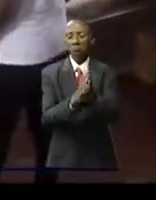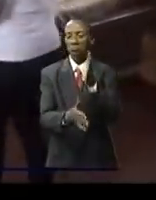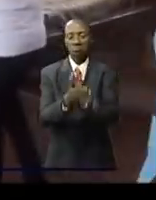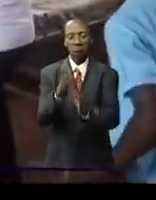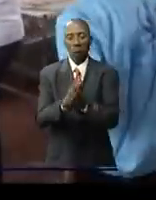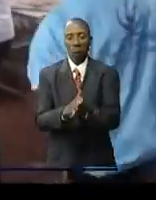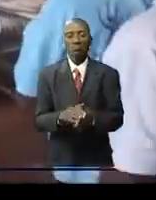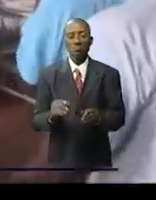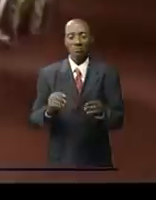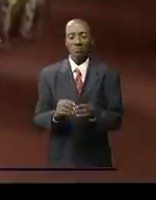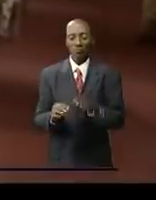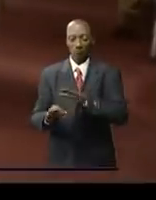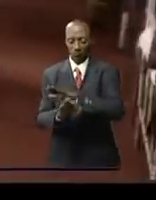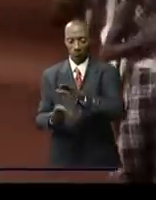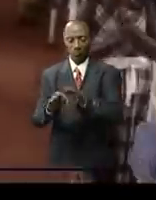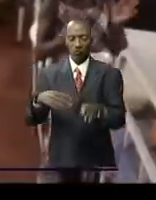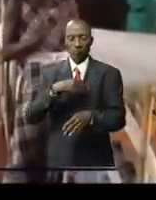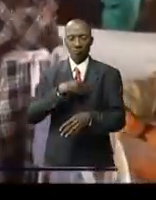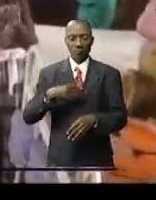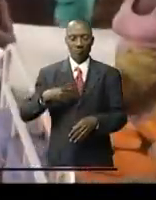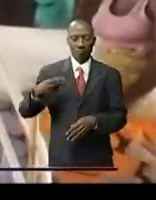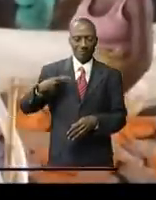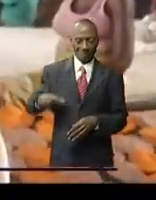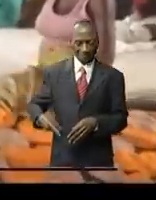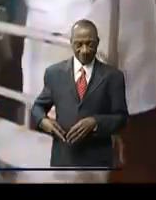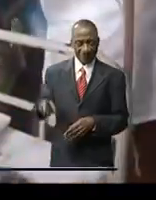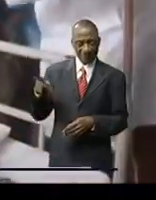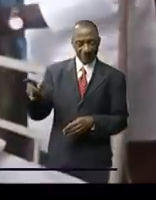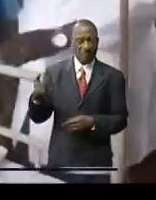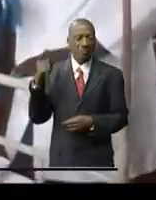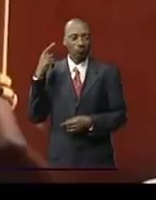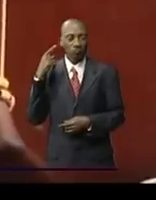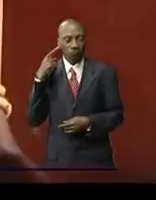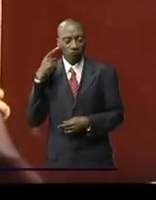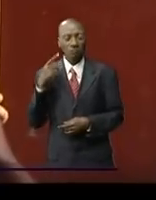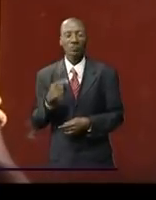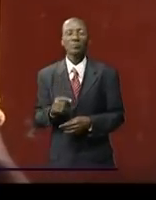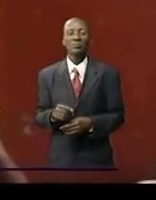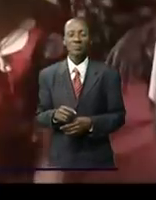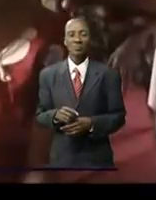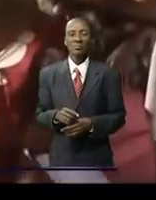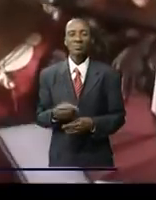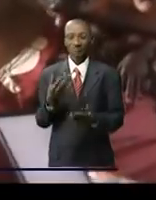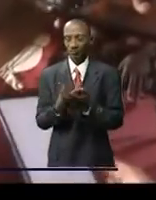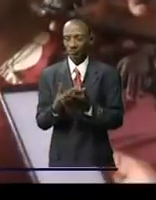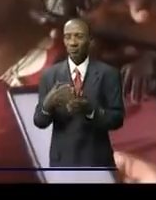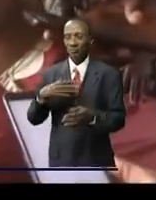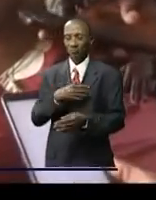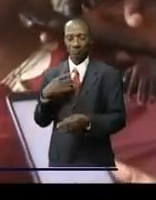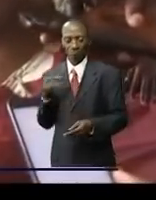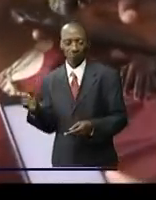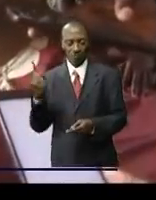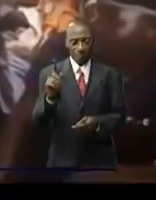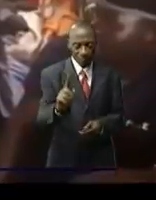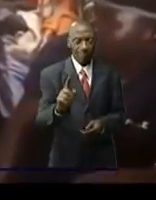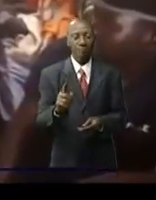réjouissent et adressent des mots aimables à l'endroit de la très distinguée première dame nous sommes rafés des joueurs et nous